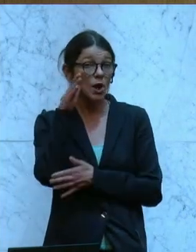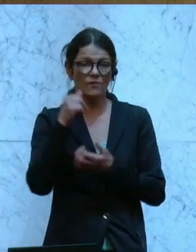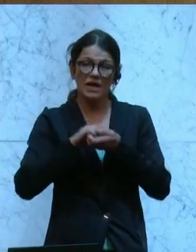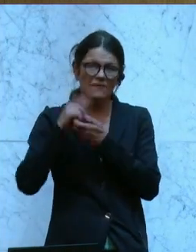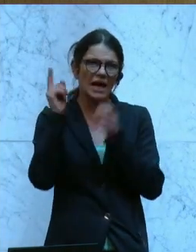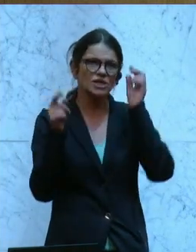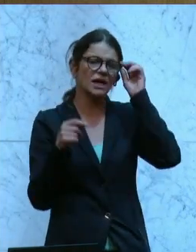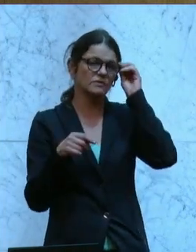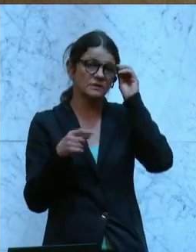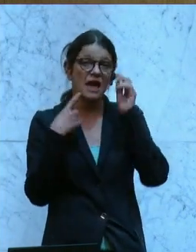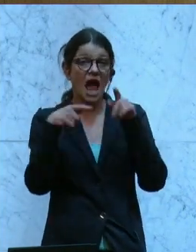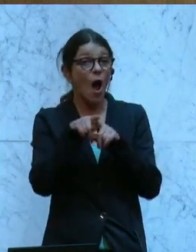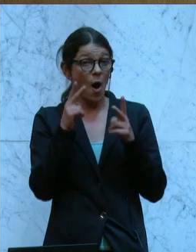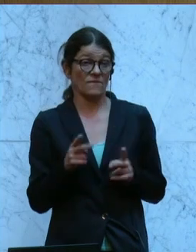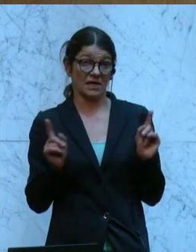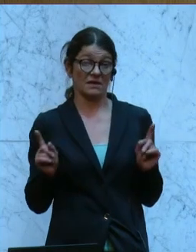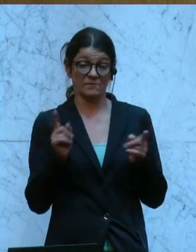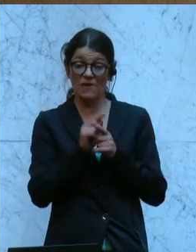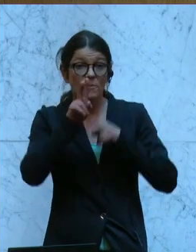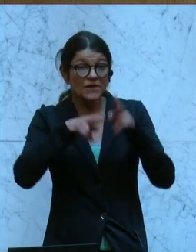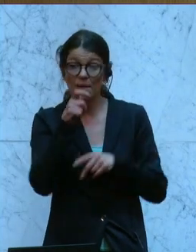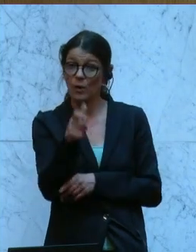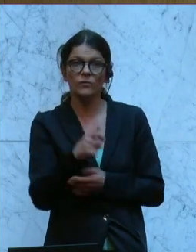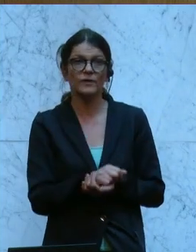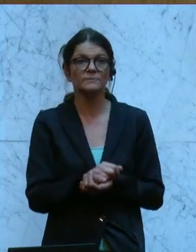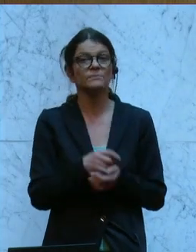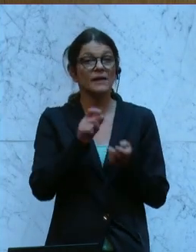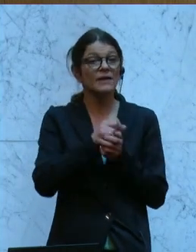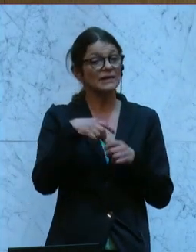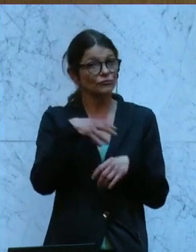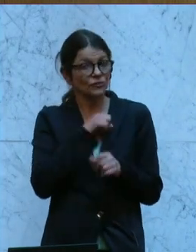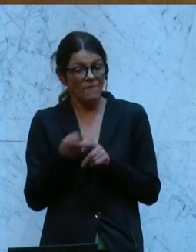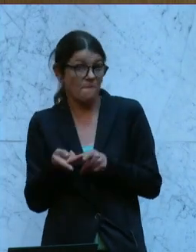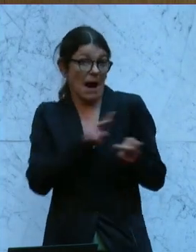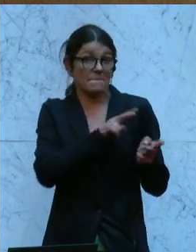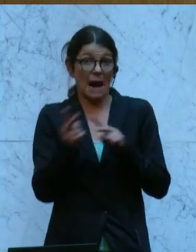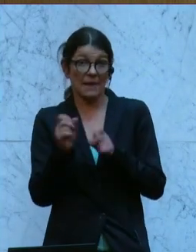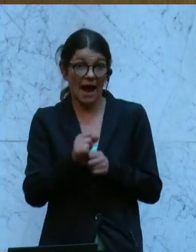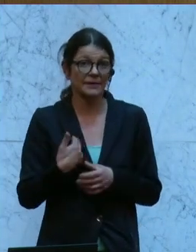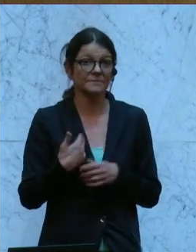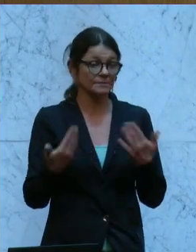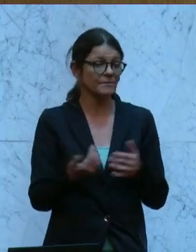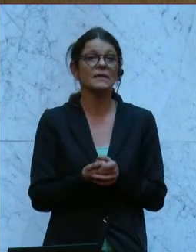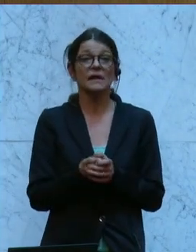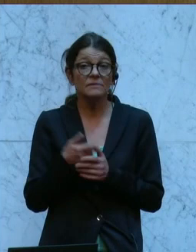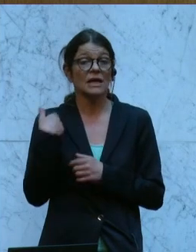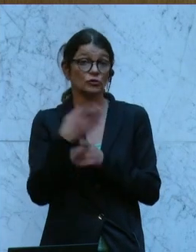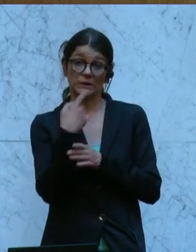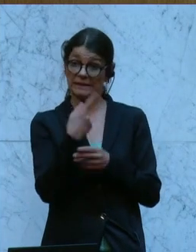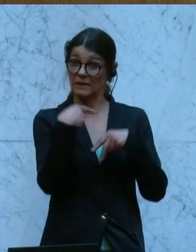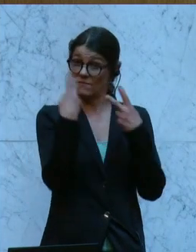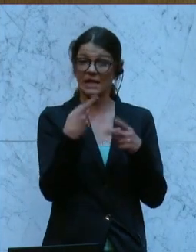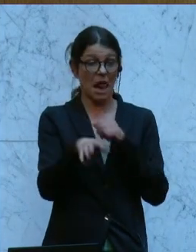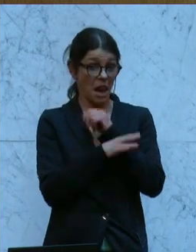Gewerkschaft und was auch wichtig ist, auch von Seiten der Pflegeberufe, eine Durchlässigkeit zu schaffen. Und das habe ich schon erwähnt. Auch hier ist sichergestellt, dass der